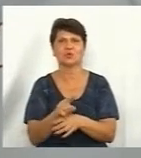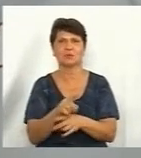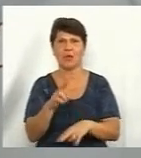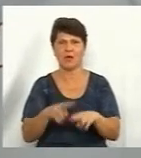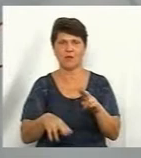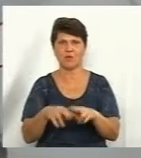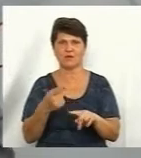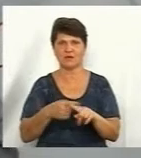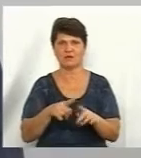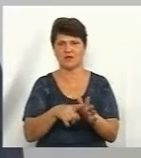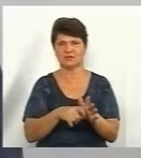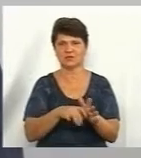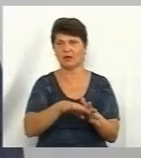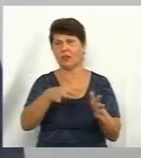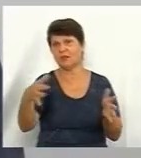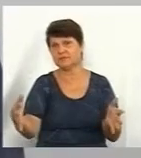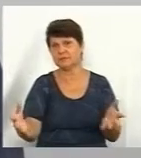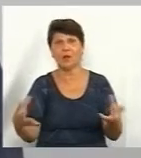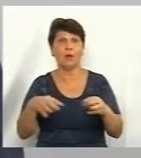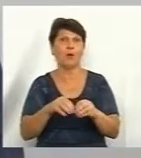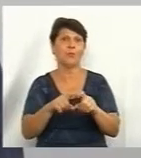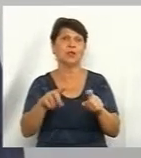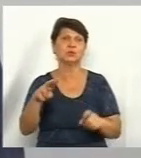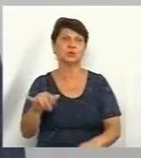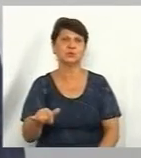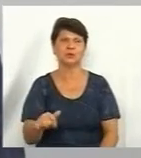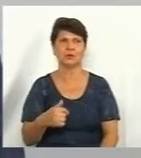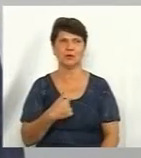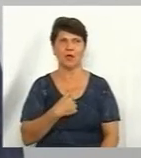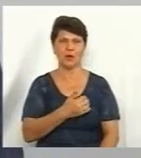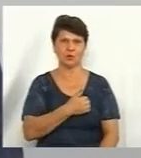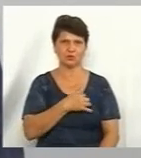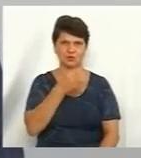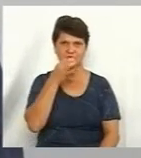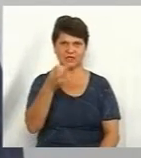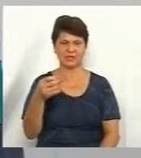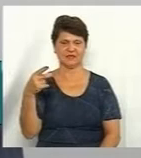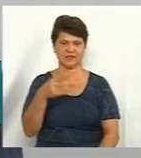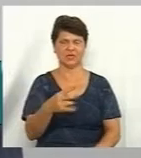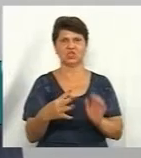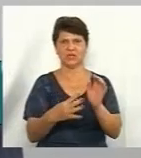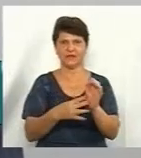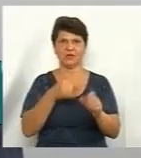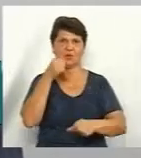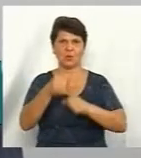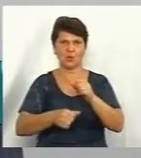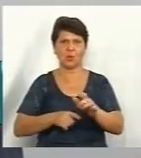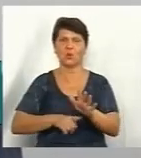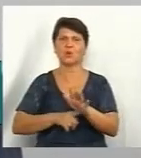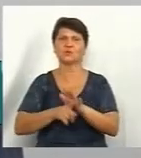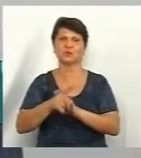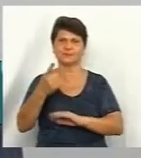сміттєвалища, сміттєкомплексу? Я хочу відмити те, що з 2009 року розпочалися